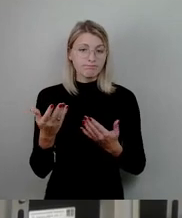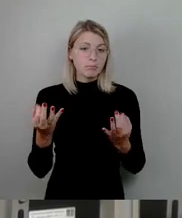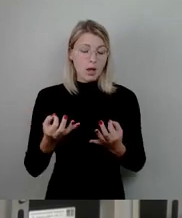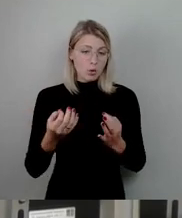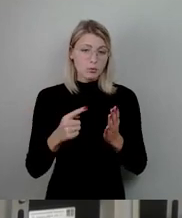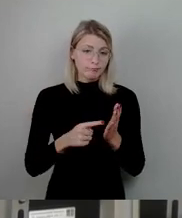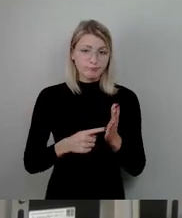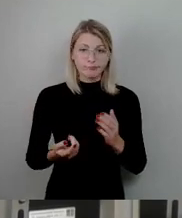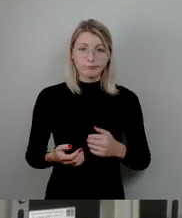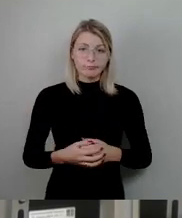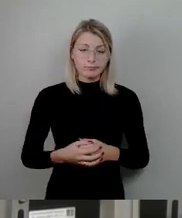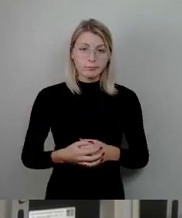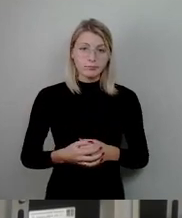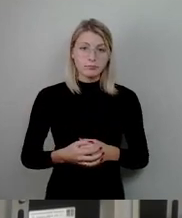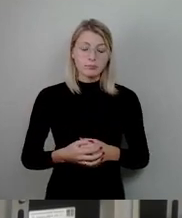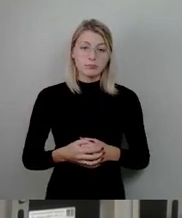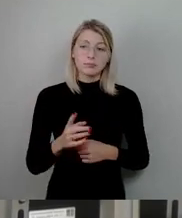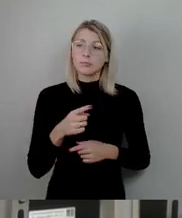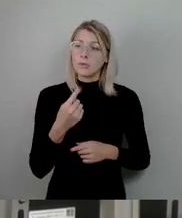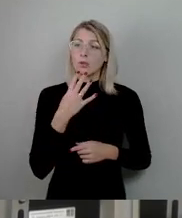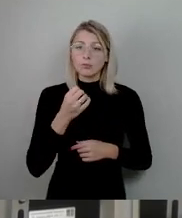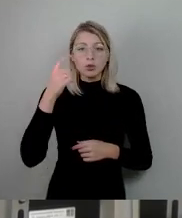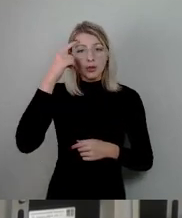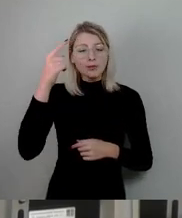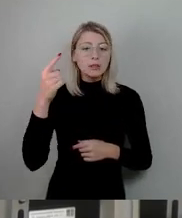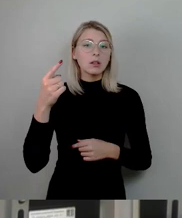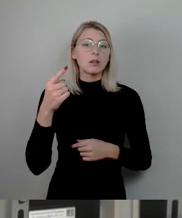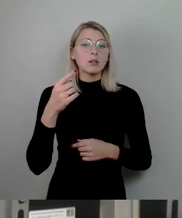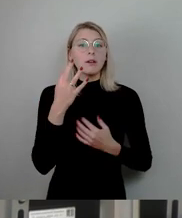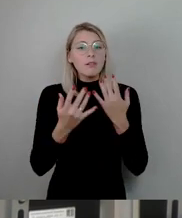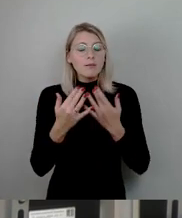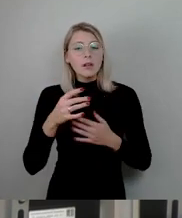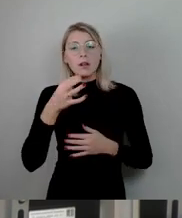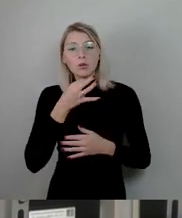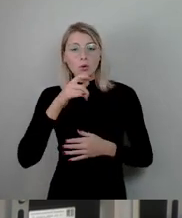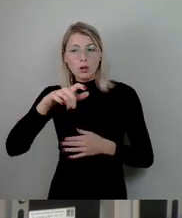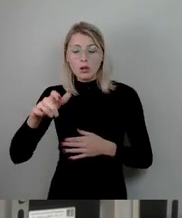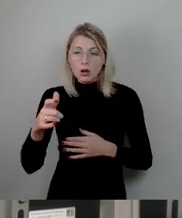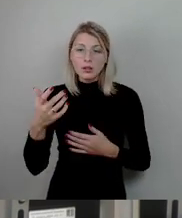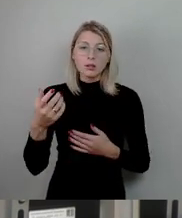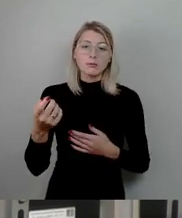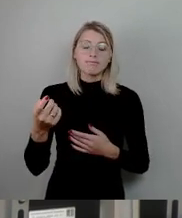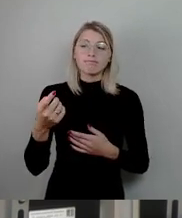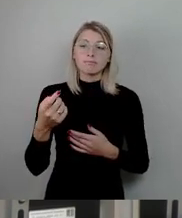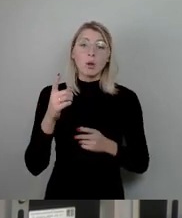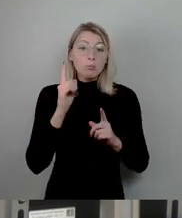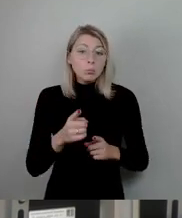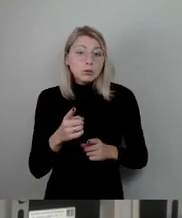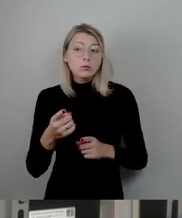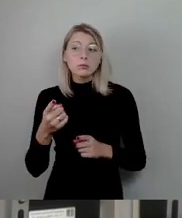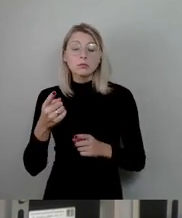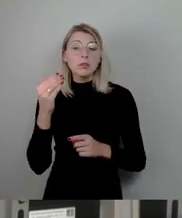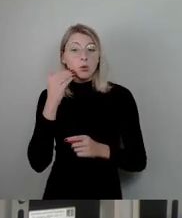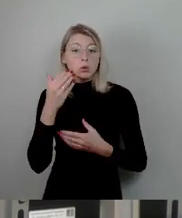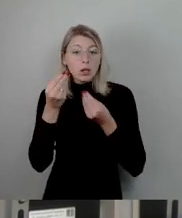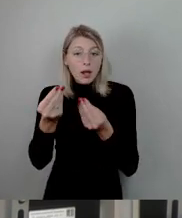dass wir wissen wollen, wie viele junge Leute wir hier in der Stadt entsprechend unterbringen müssten. Und natürlich aber auch,